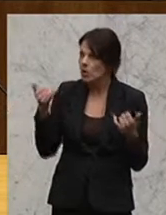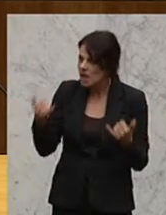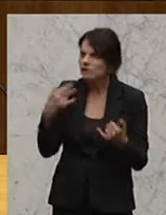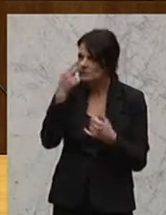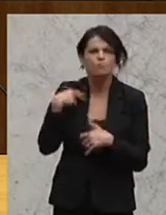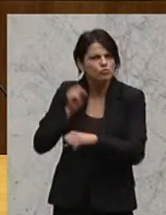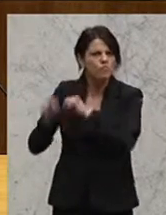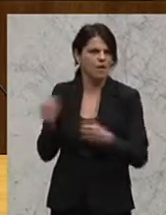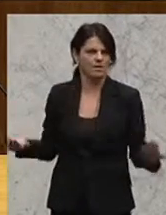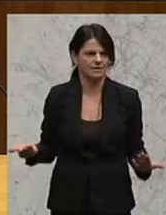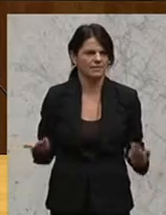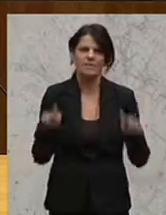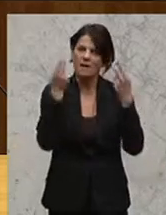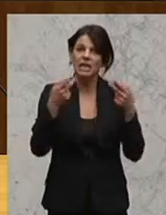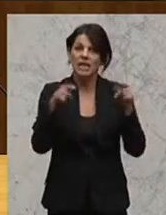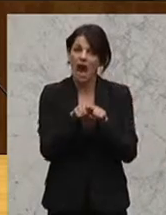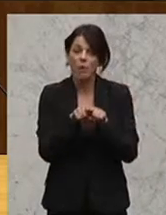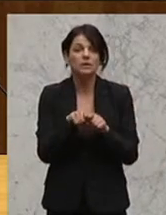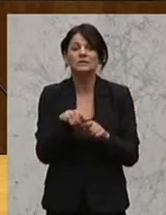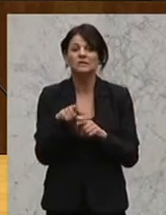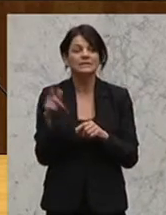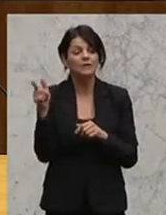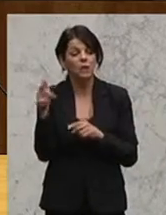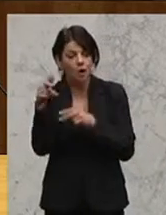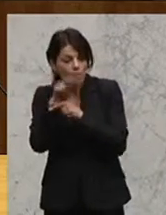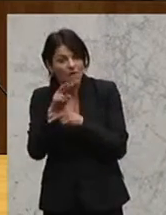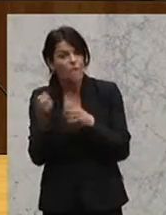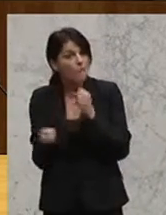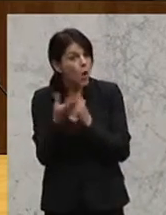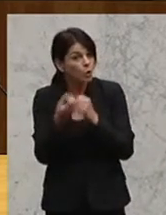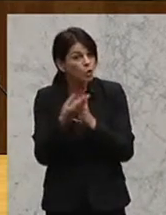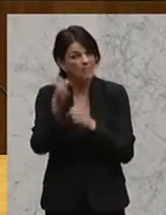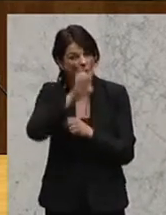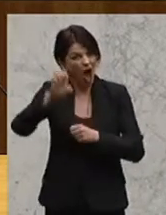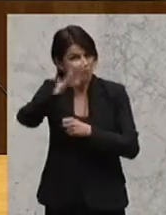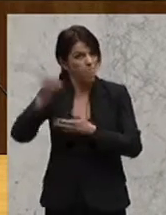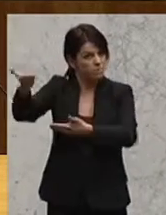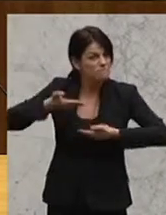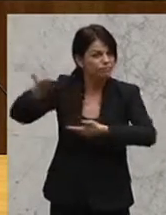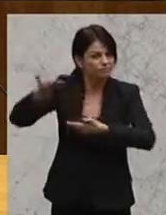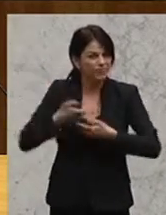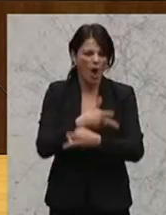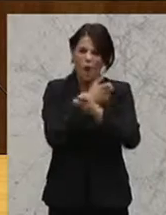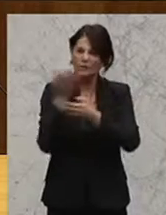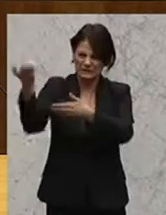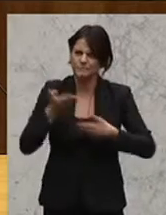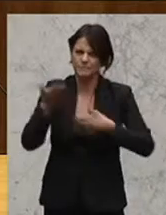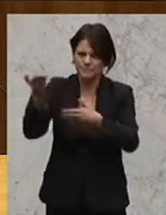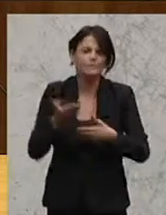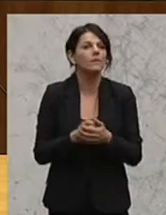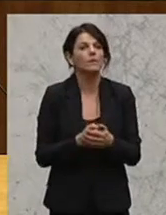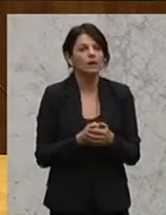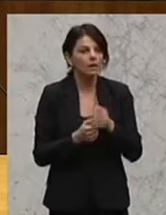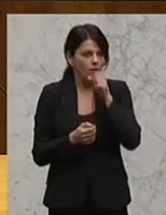Wichtig ist, er neben dieser Überwachung der Produkte, die man nach Europa einführt oder nach Österreich dann letztlich einführt,